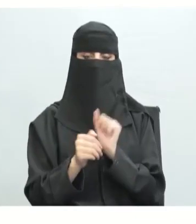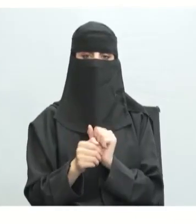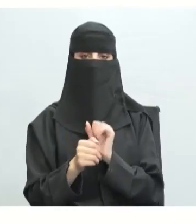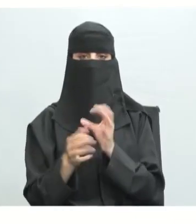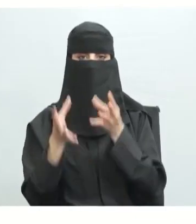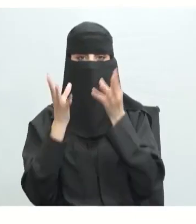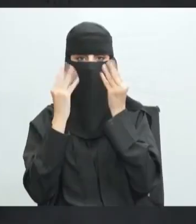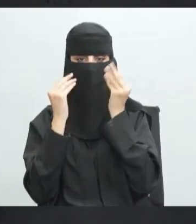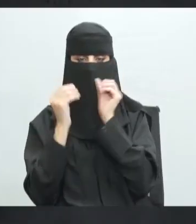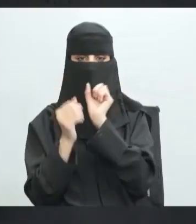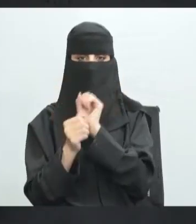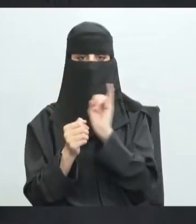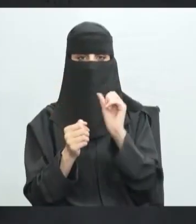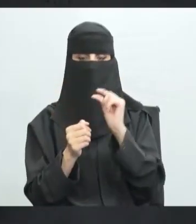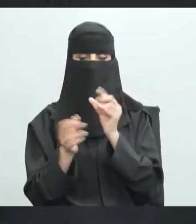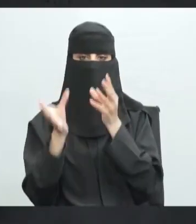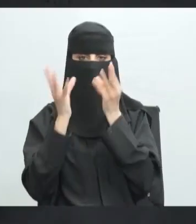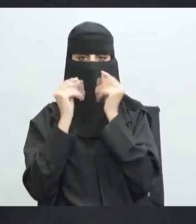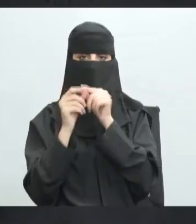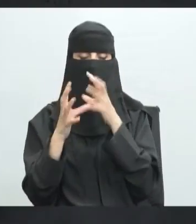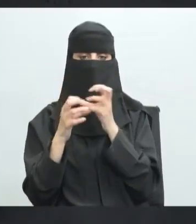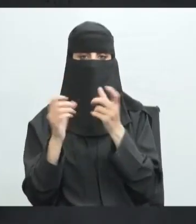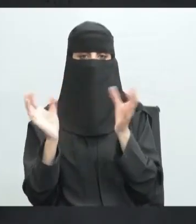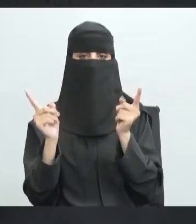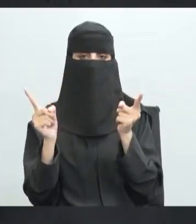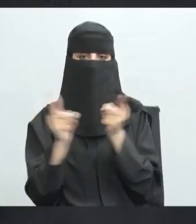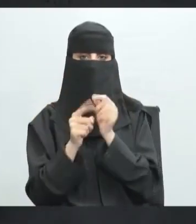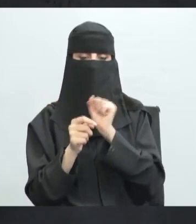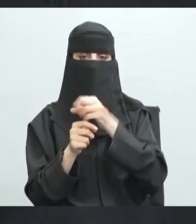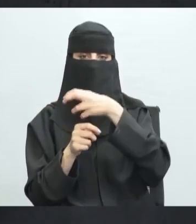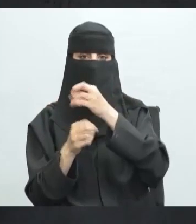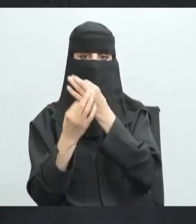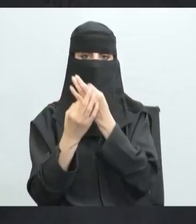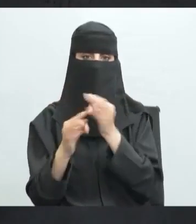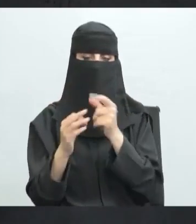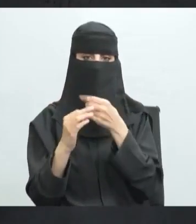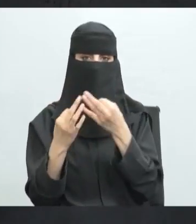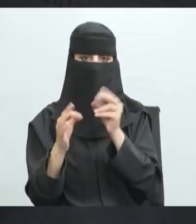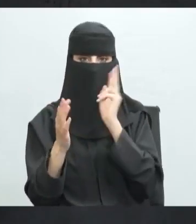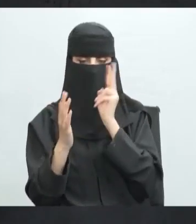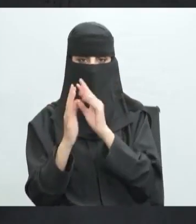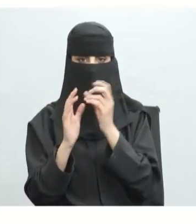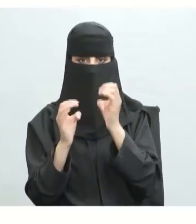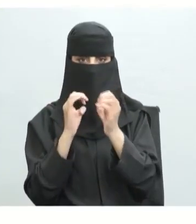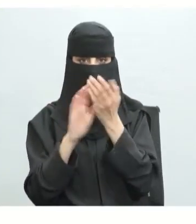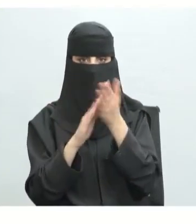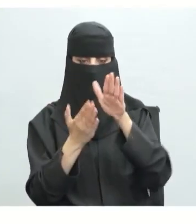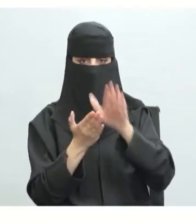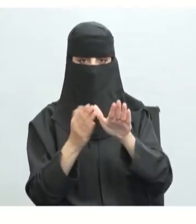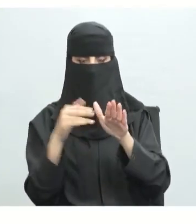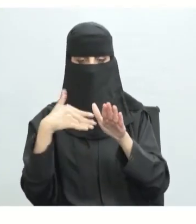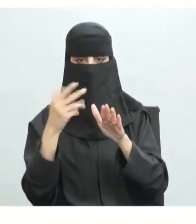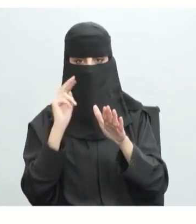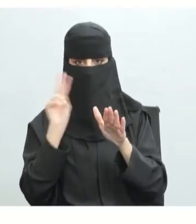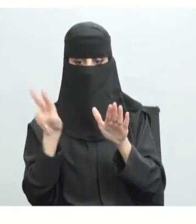التعليمية المادة التعليمية المقصودة عبارة عن ملخصة ما دار في هذه الوحدة احجب الإجابة ثم اقرأ احجب الإجابة ثم اقرأ طبعا